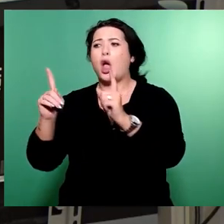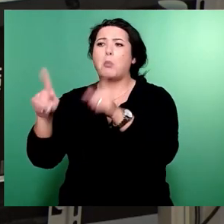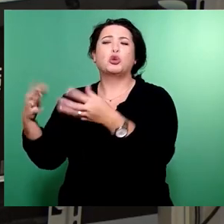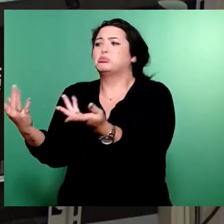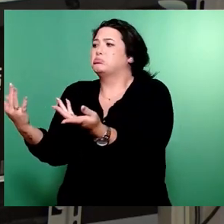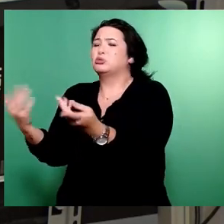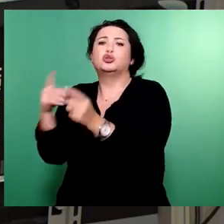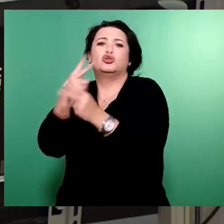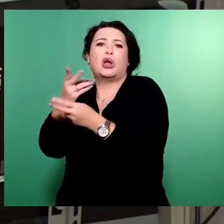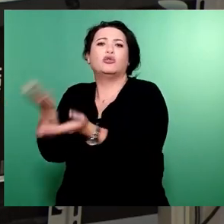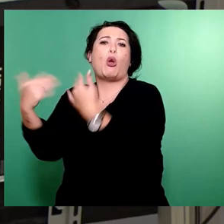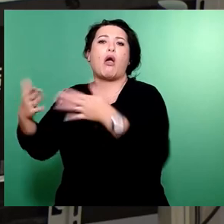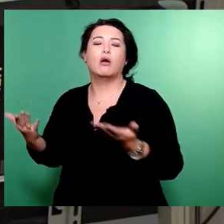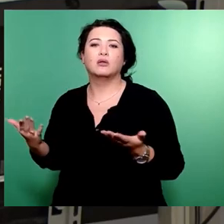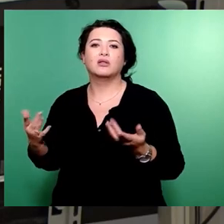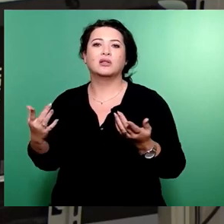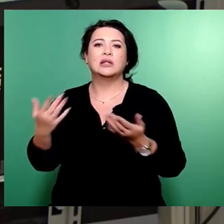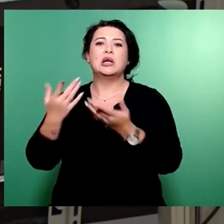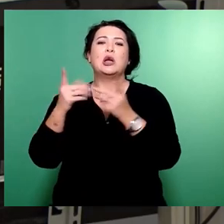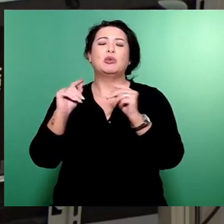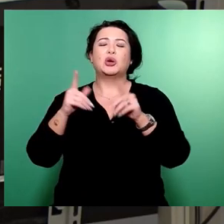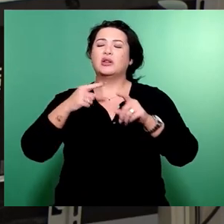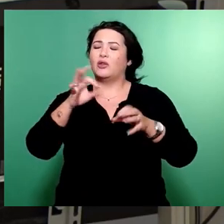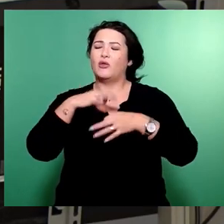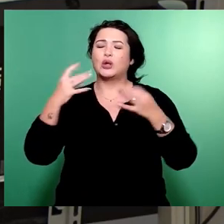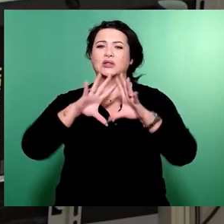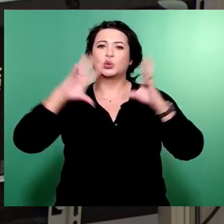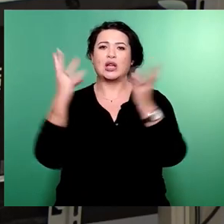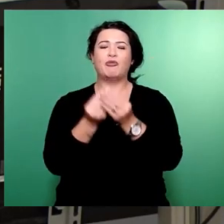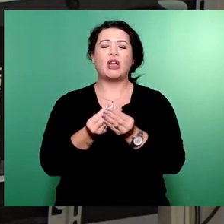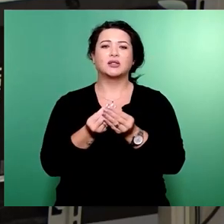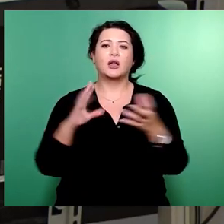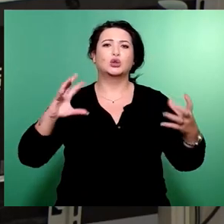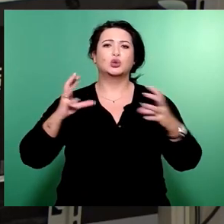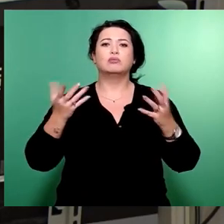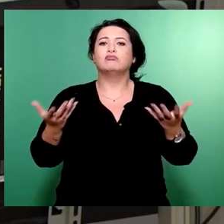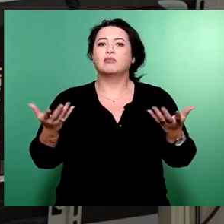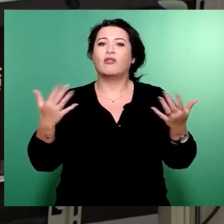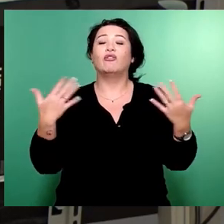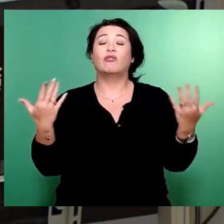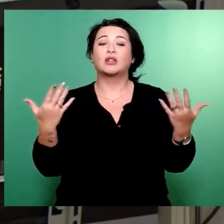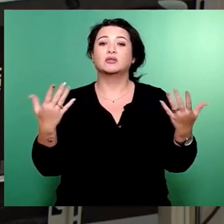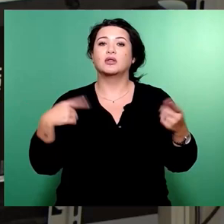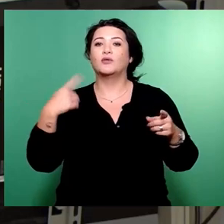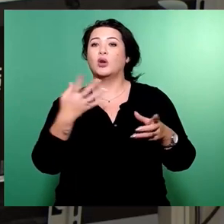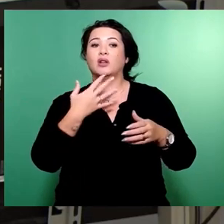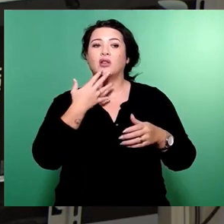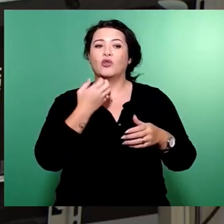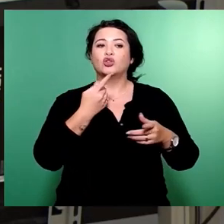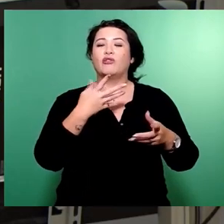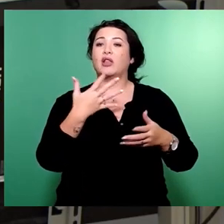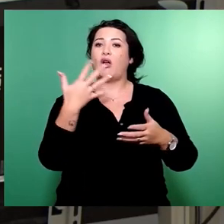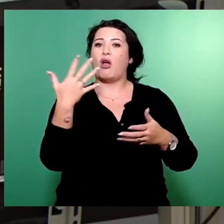zusammenfassend, um die Wünsche einer 5er-Koalition zu